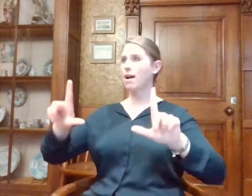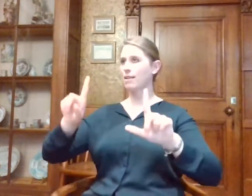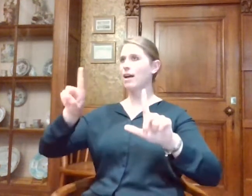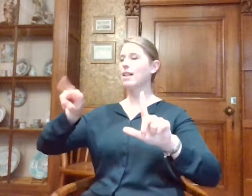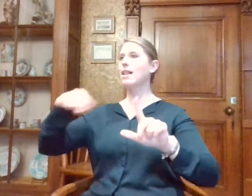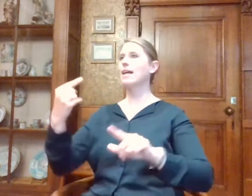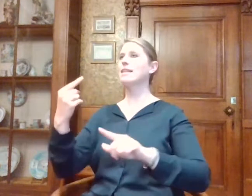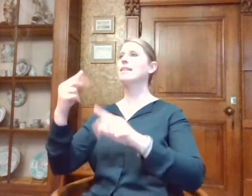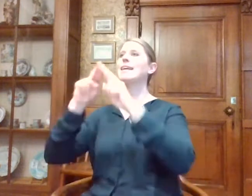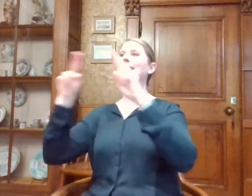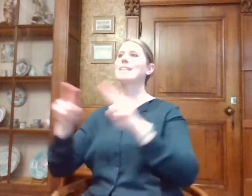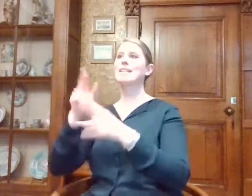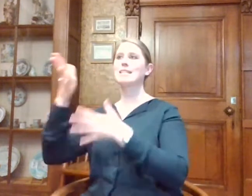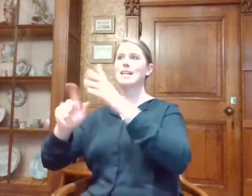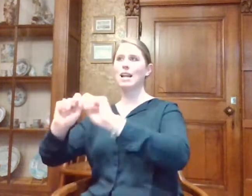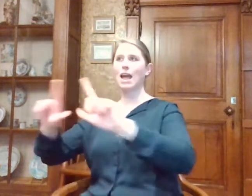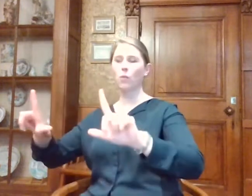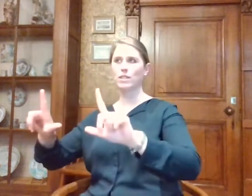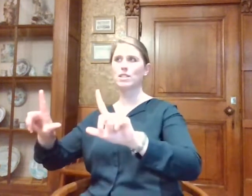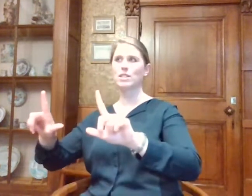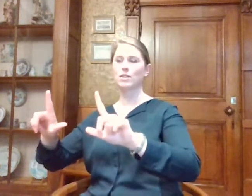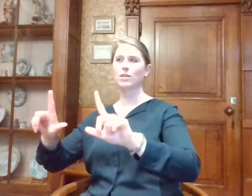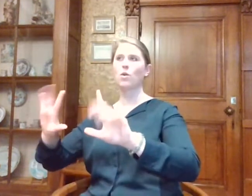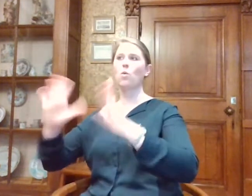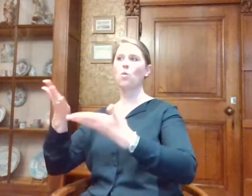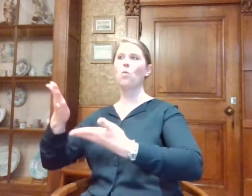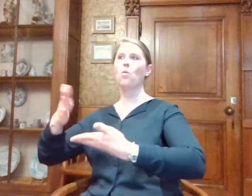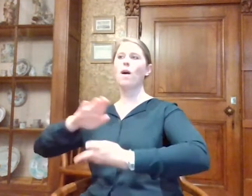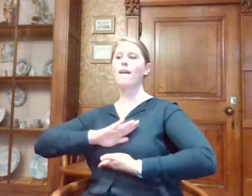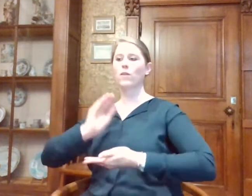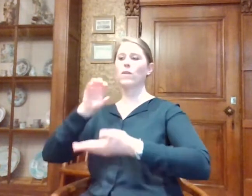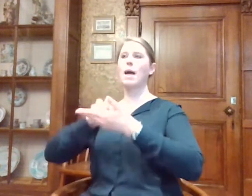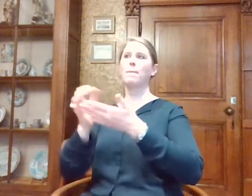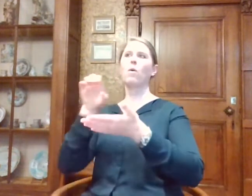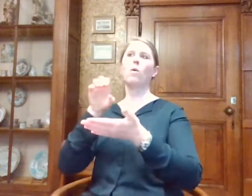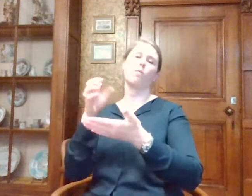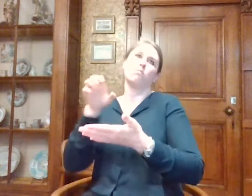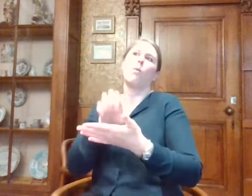ISL, dus International Sign Language, in de Erfgoed-app kan toegepast worden.